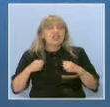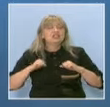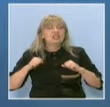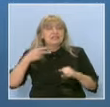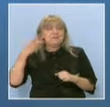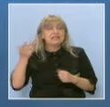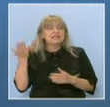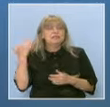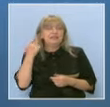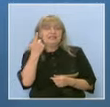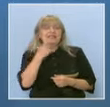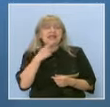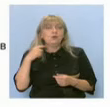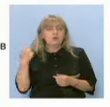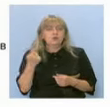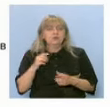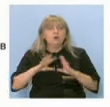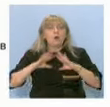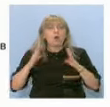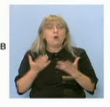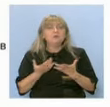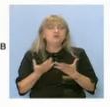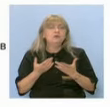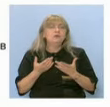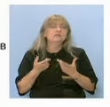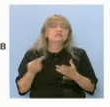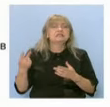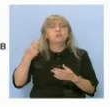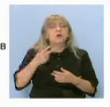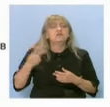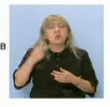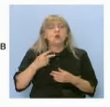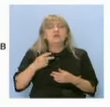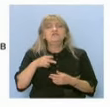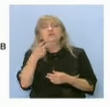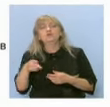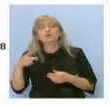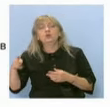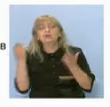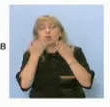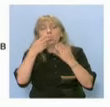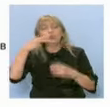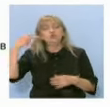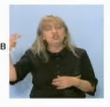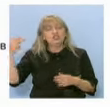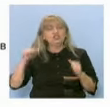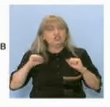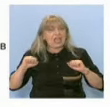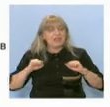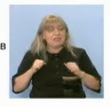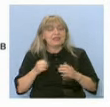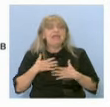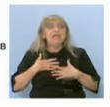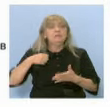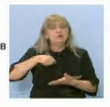около една година, четвърта гимназия, ощето взето се повтори и в другите гимназии. Тоест имахме едно потвърждение,